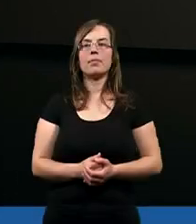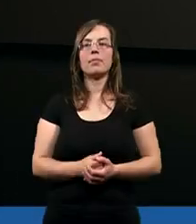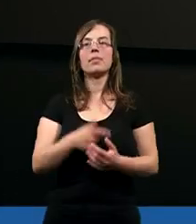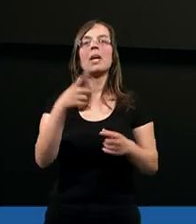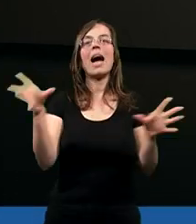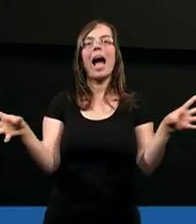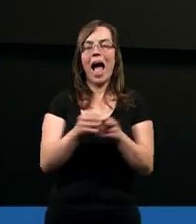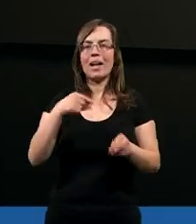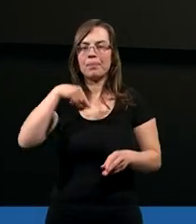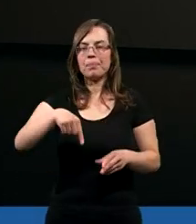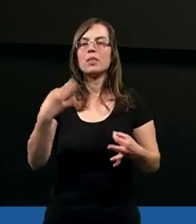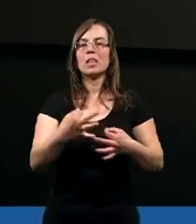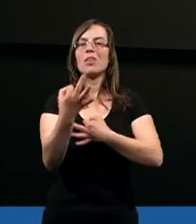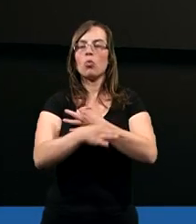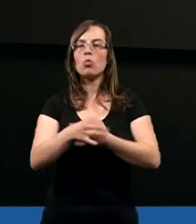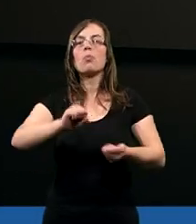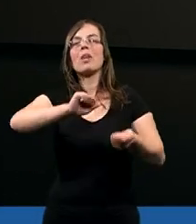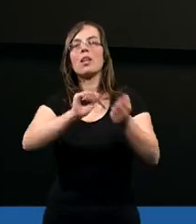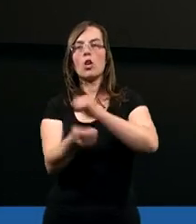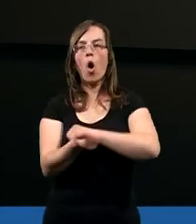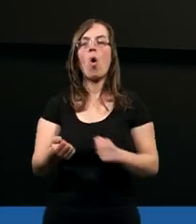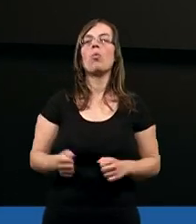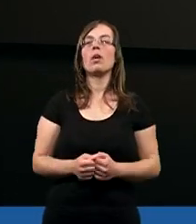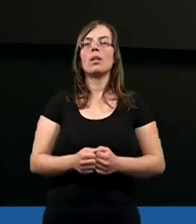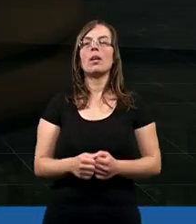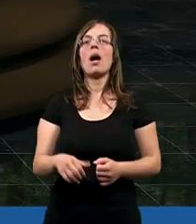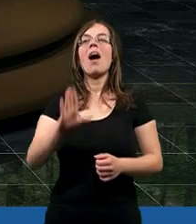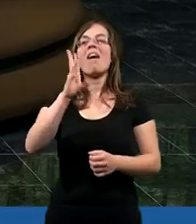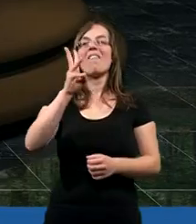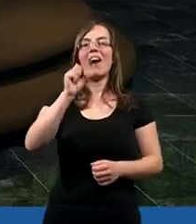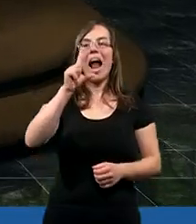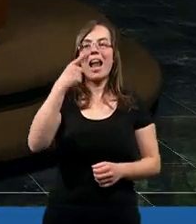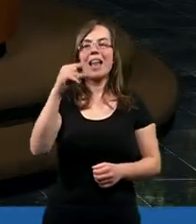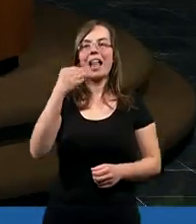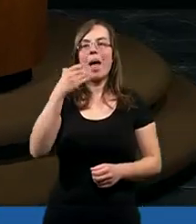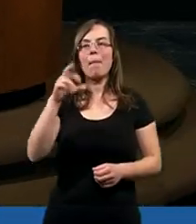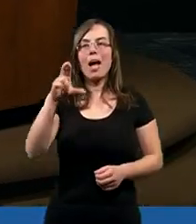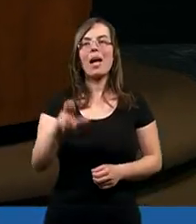Razem ze mną dzisiaj w studium udział biorą Waldemar,